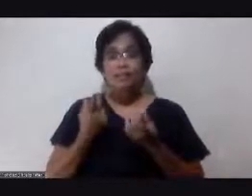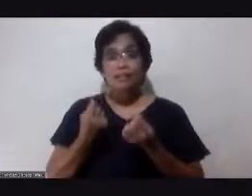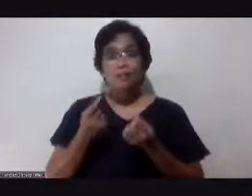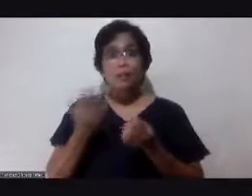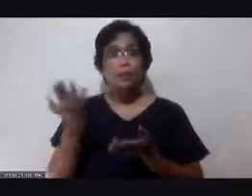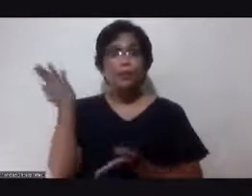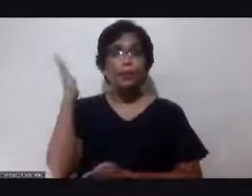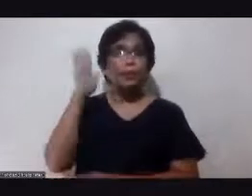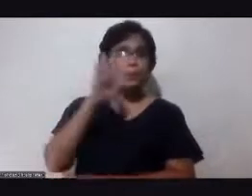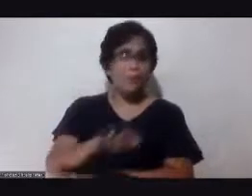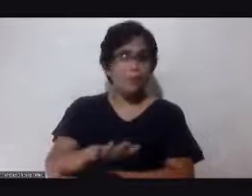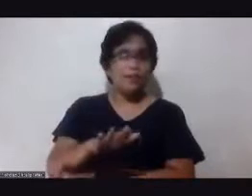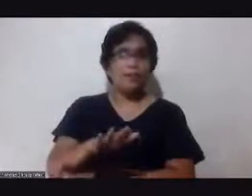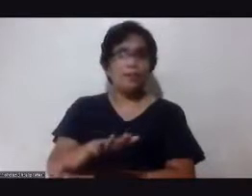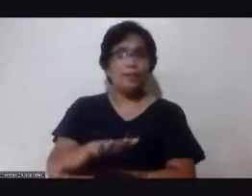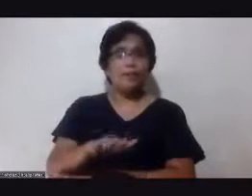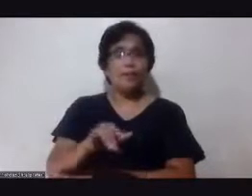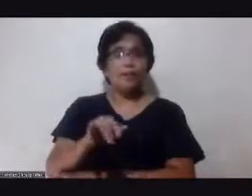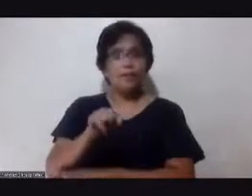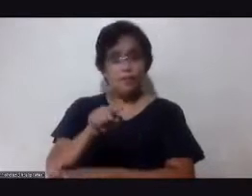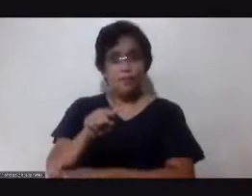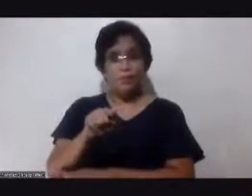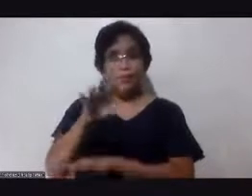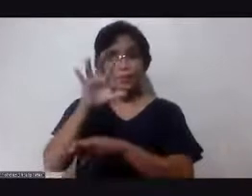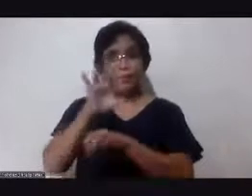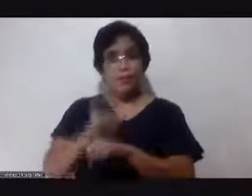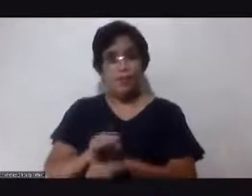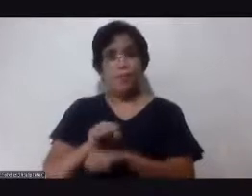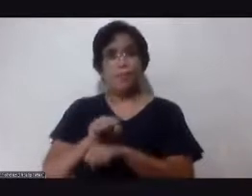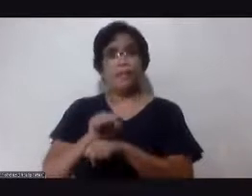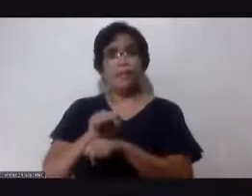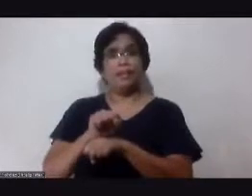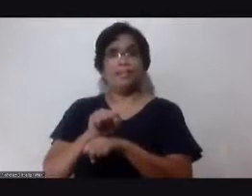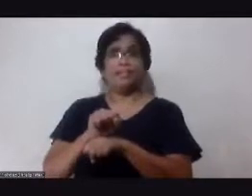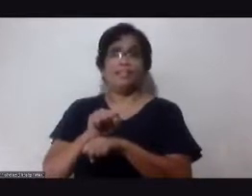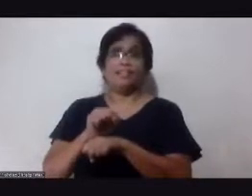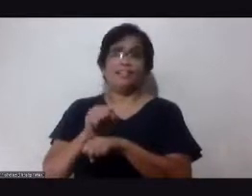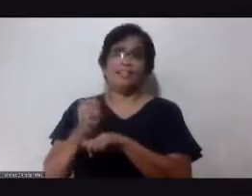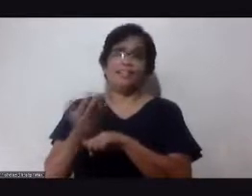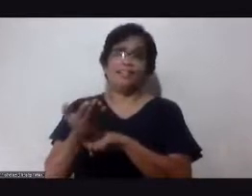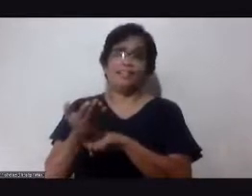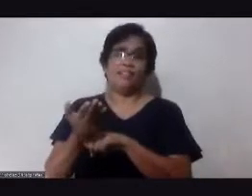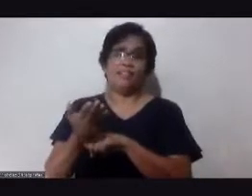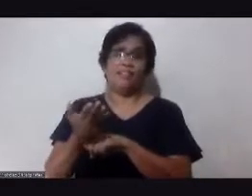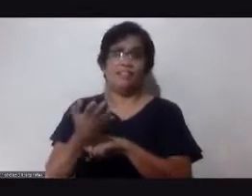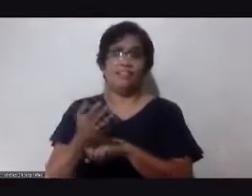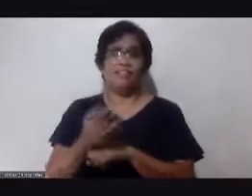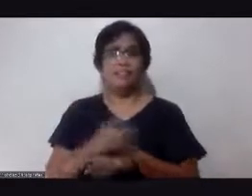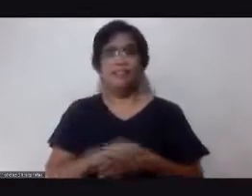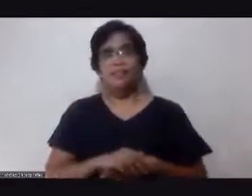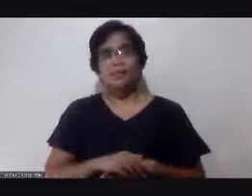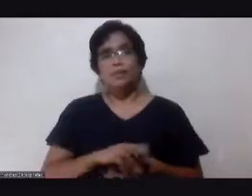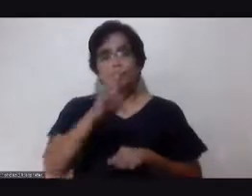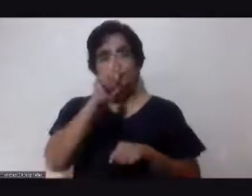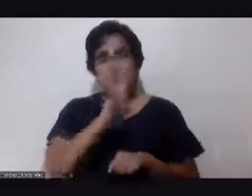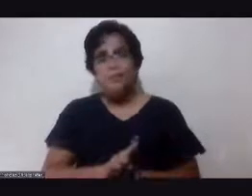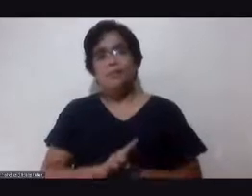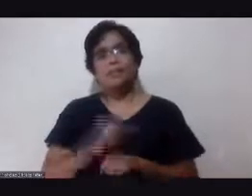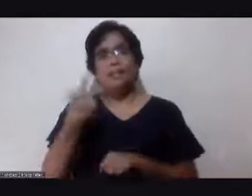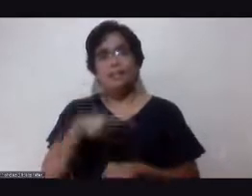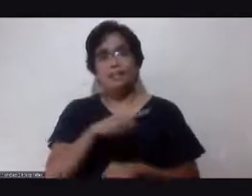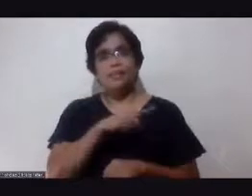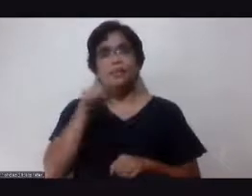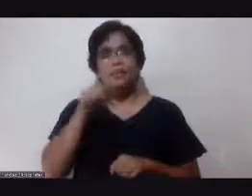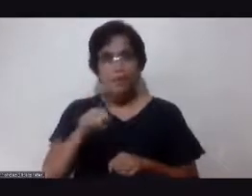maghapon. Yeah. Yung kostumbre natin, yung pinagkagawian natin. Yeah. Yun ang